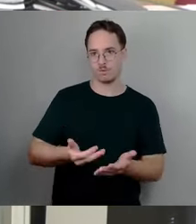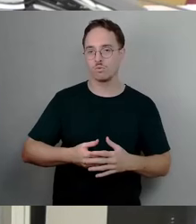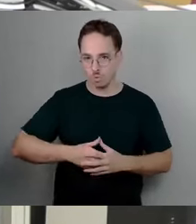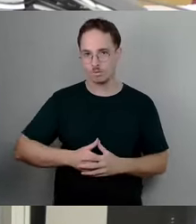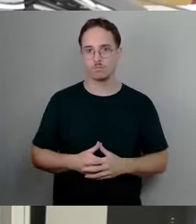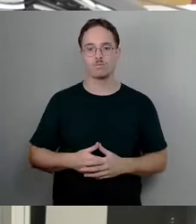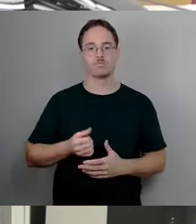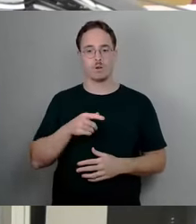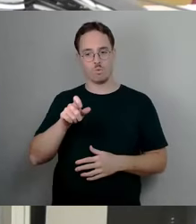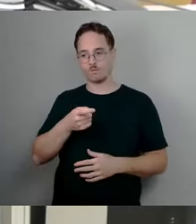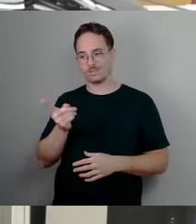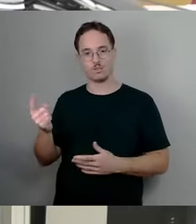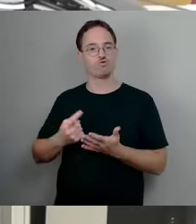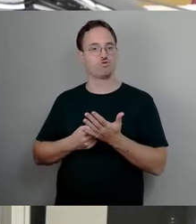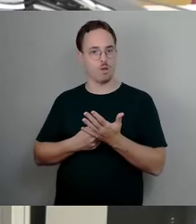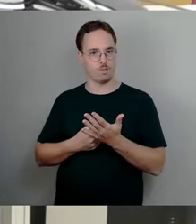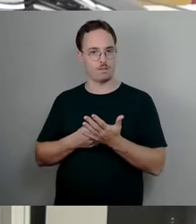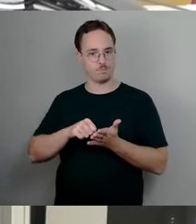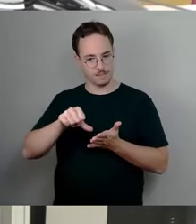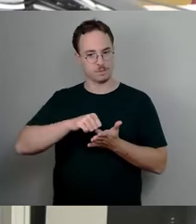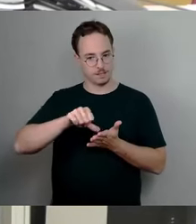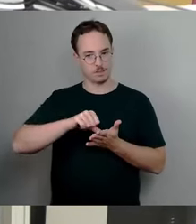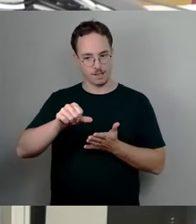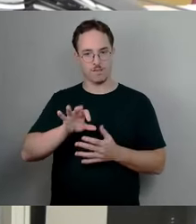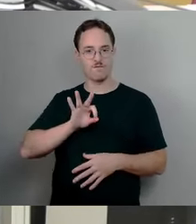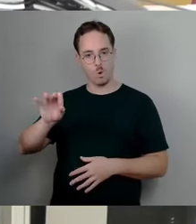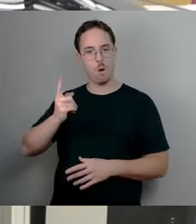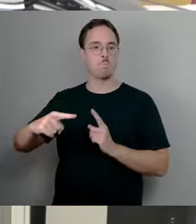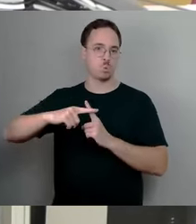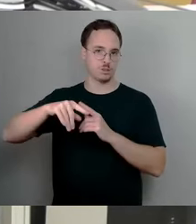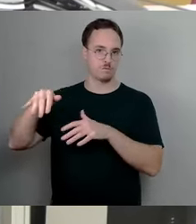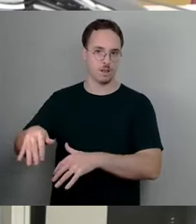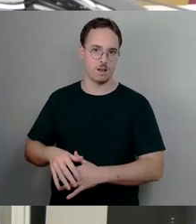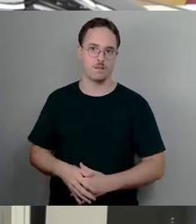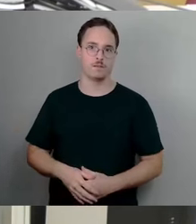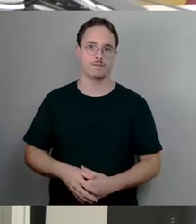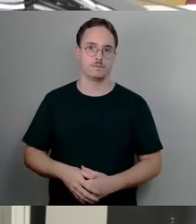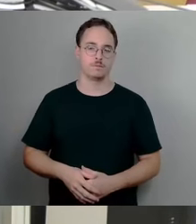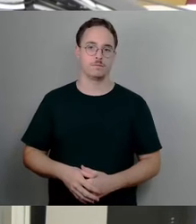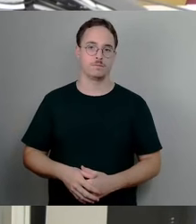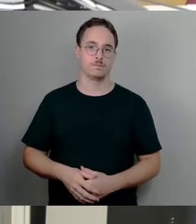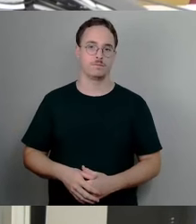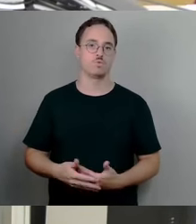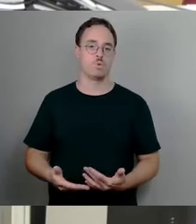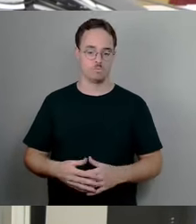profitieren. Das so als allgemeine Feststellung. Als zweites möchte ich feststellen, dass es eben bei der im Durchschnitt